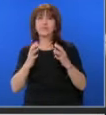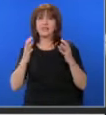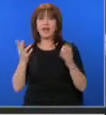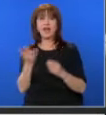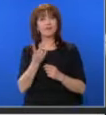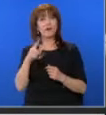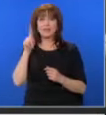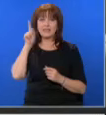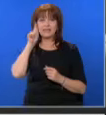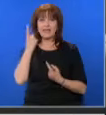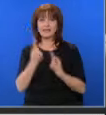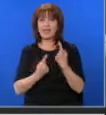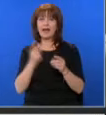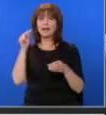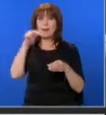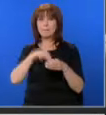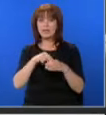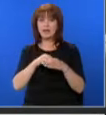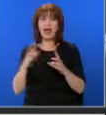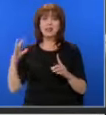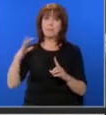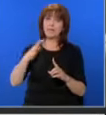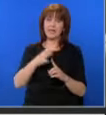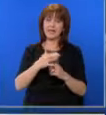знаят как да играят в баскетбол и в нападение и в защита.